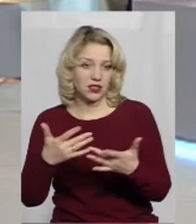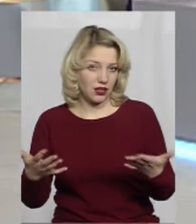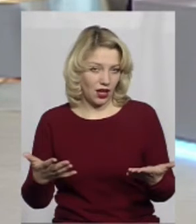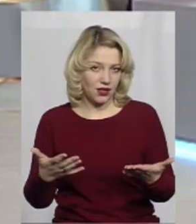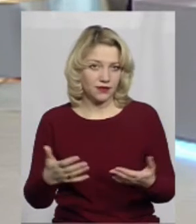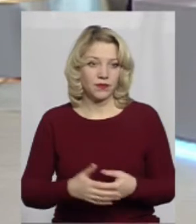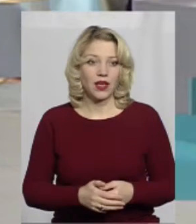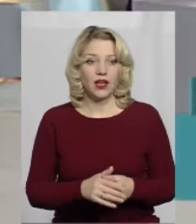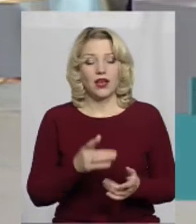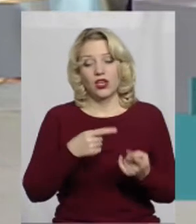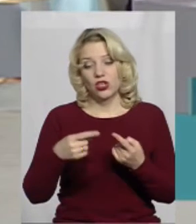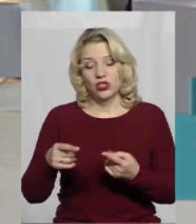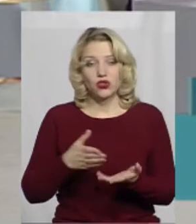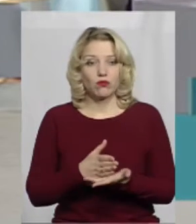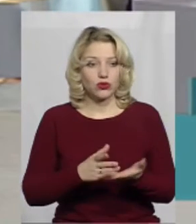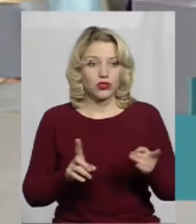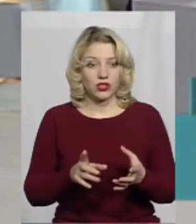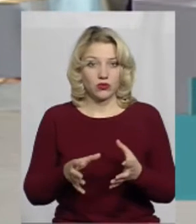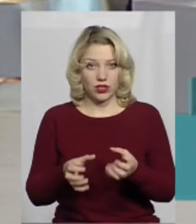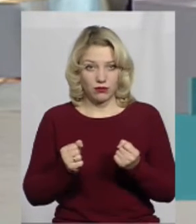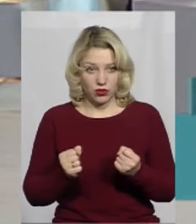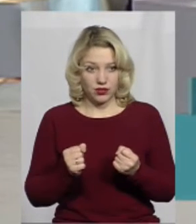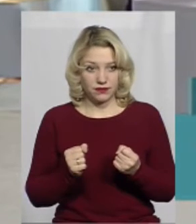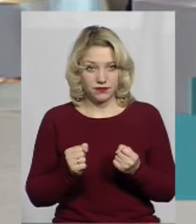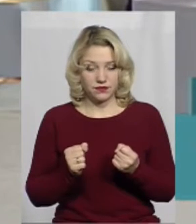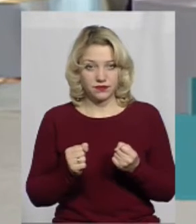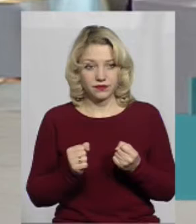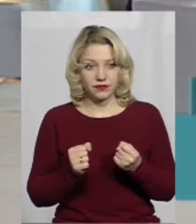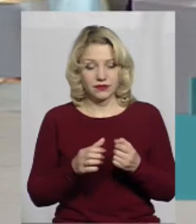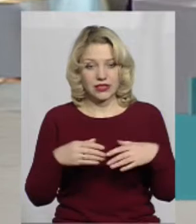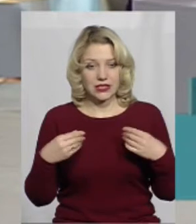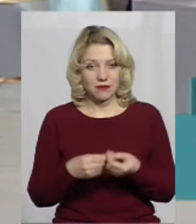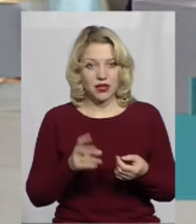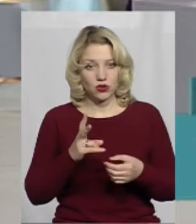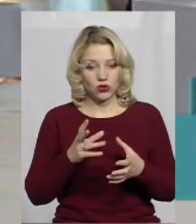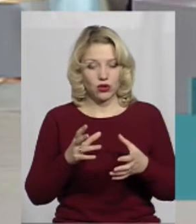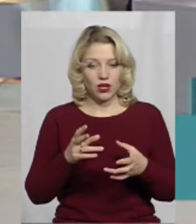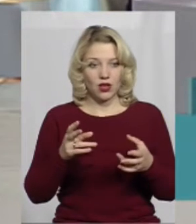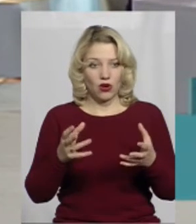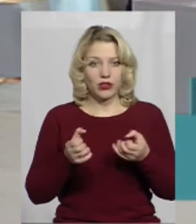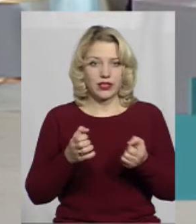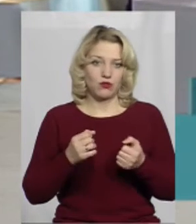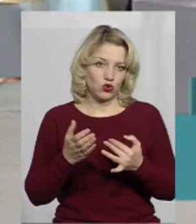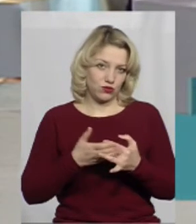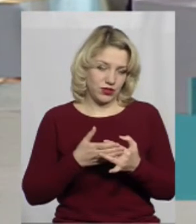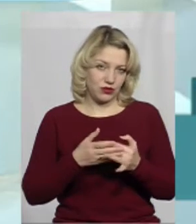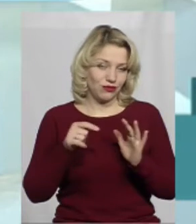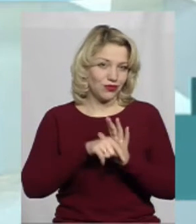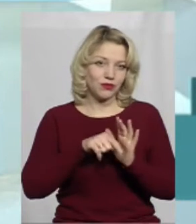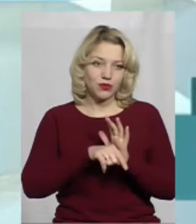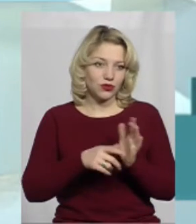далі. Інші там послуги, які отримує сім'я, яка отримує субсидію. Тобто,